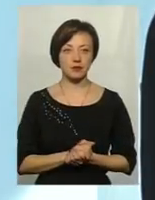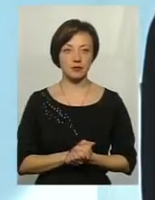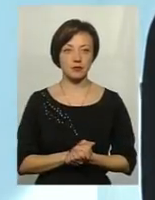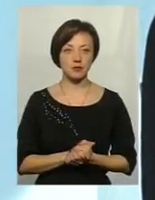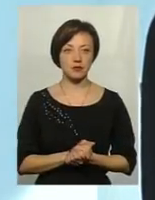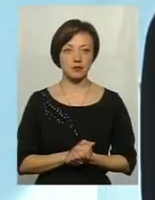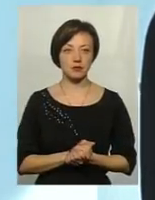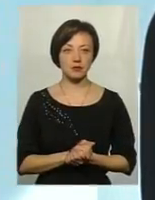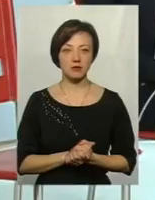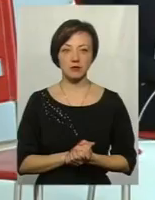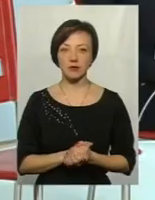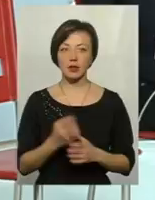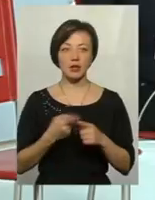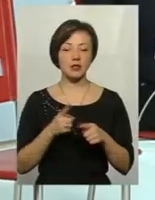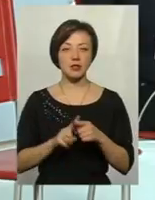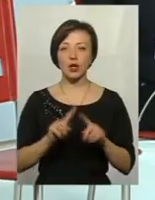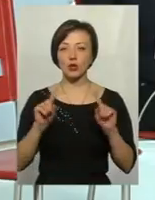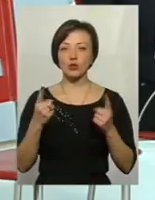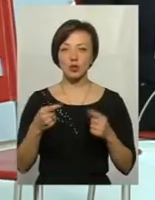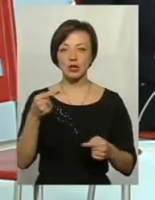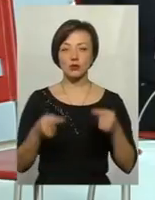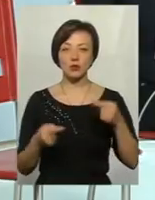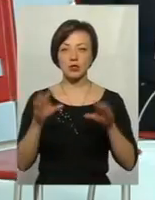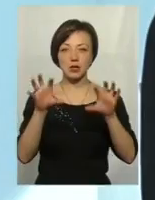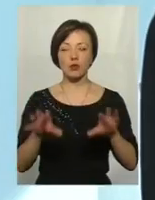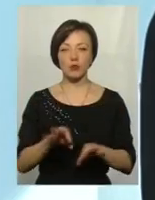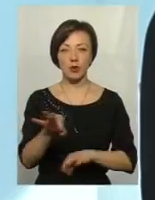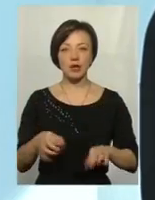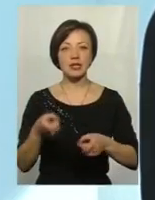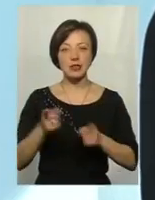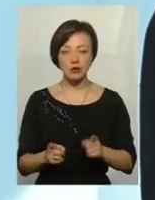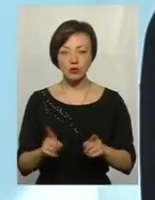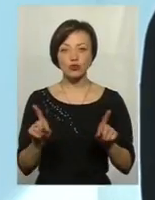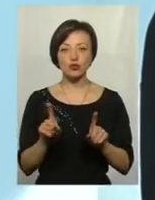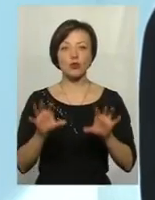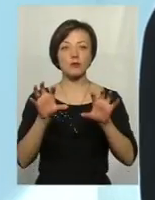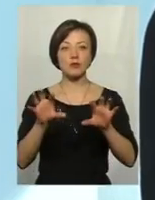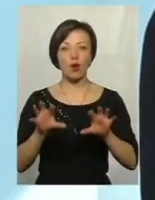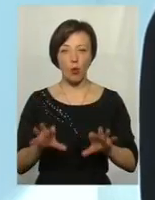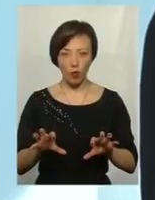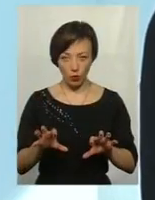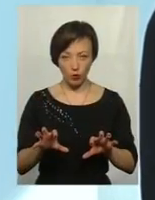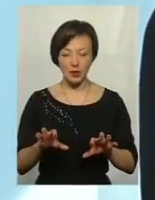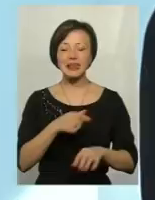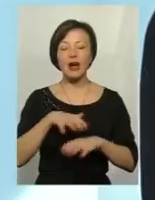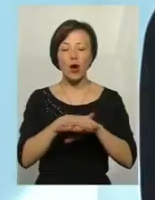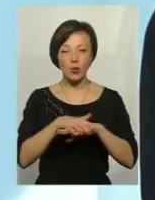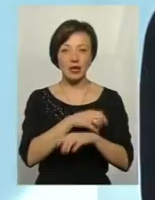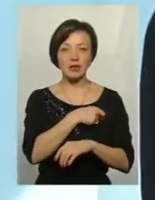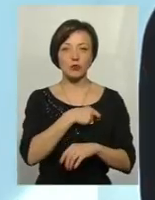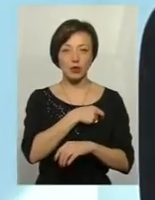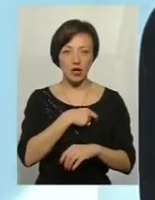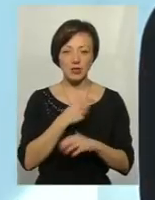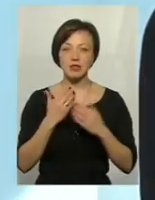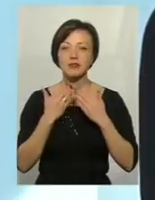почули. Це дуже дискусійний законопроект. Дійсно, треба, щоб законотворці нашої держави, народні депутати,